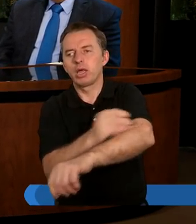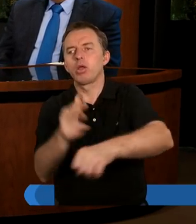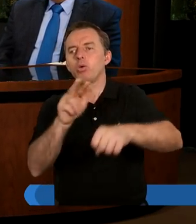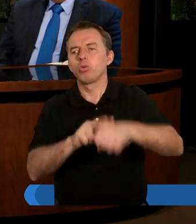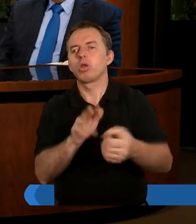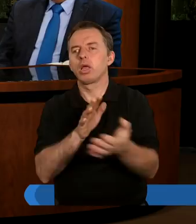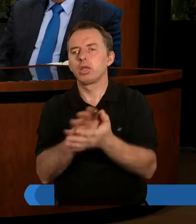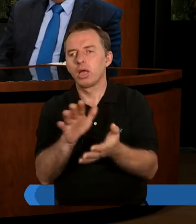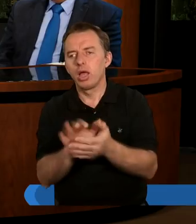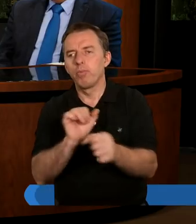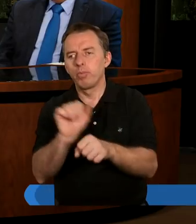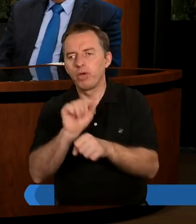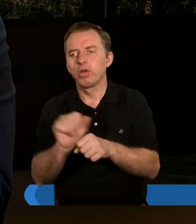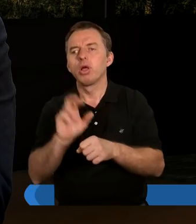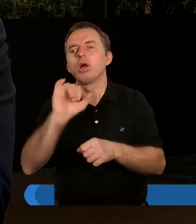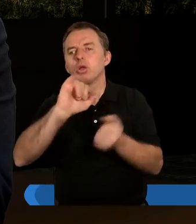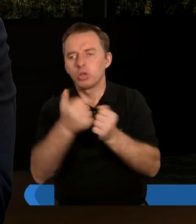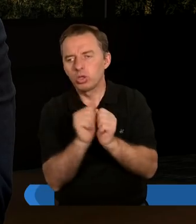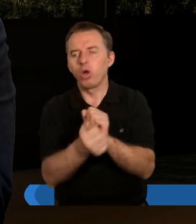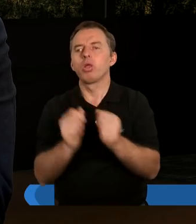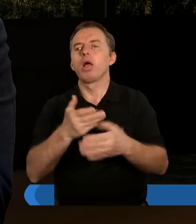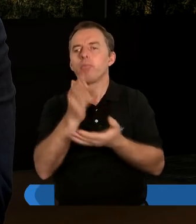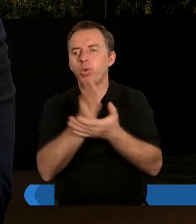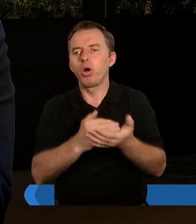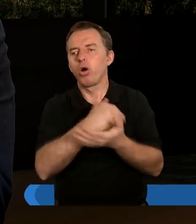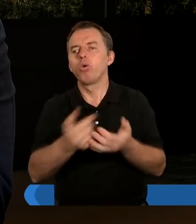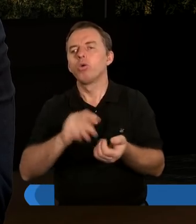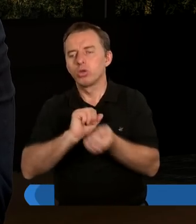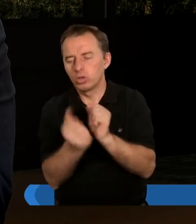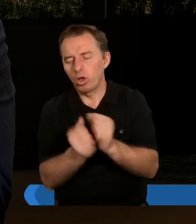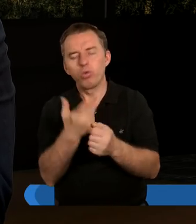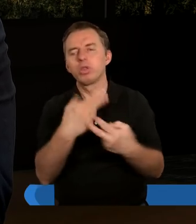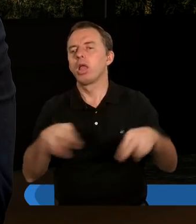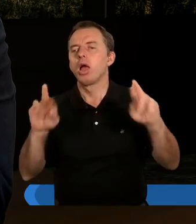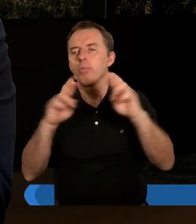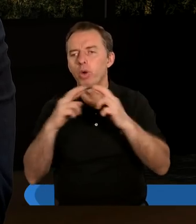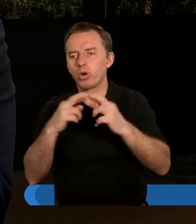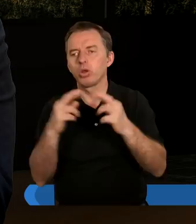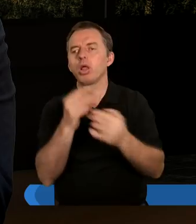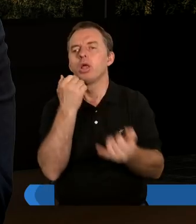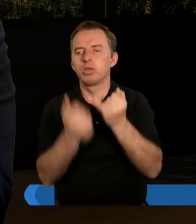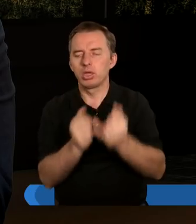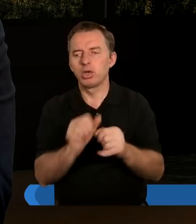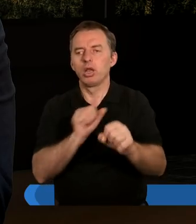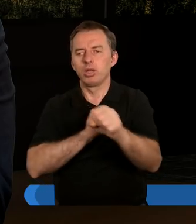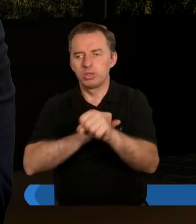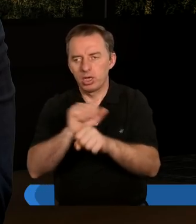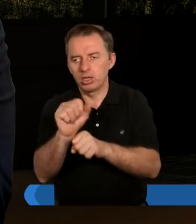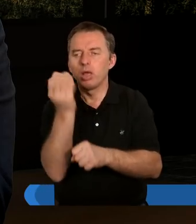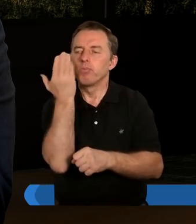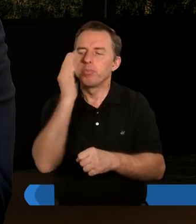skażony. No i bywa tak, że jednak są te podziały, są te nieporozumienia, ale rzeczywiście, jeśli jesteśmy